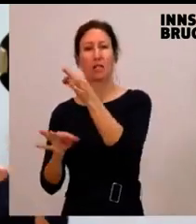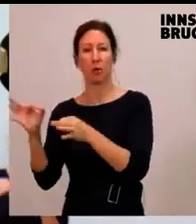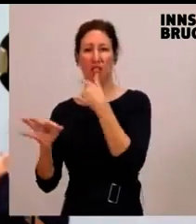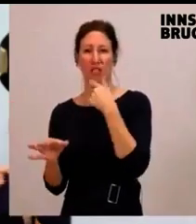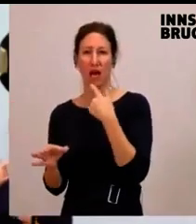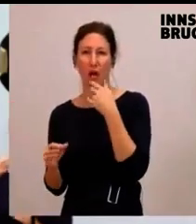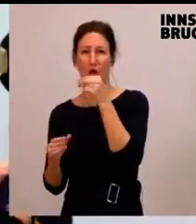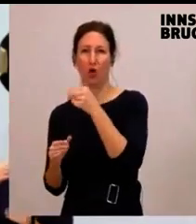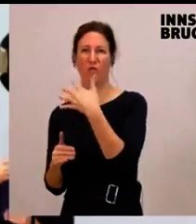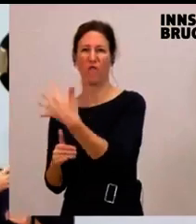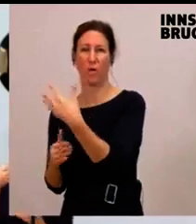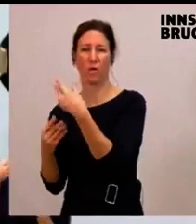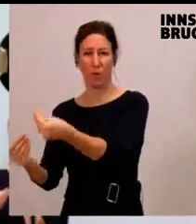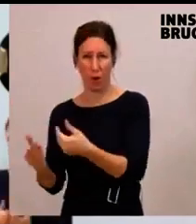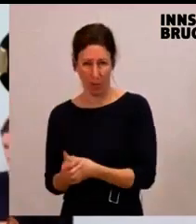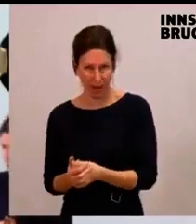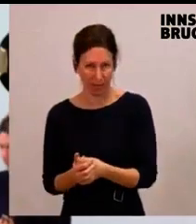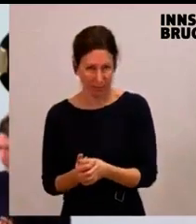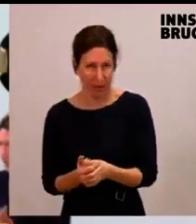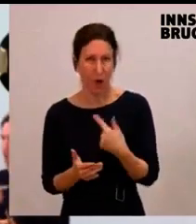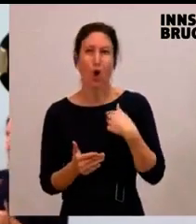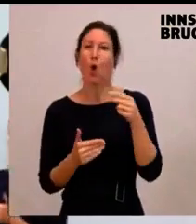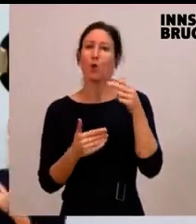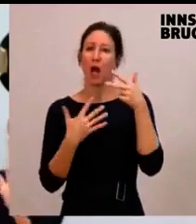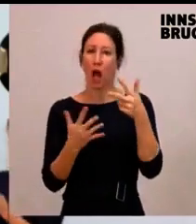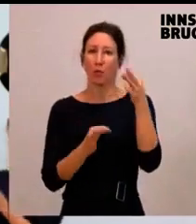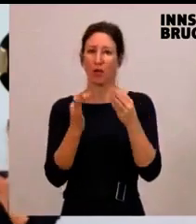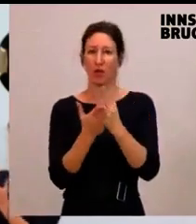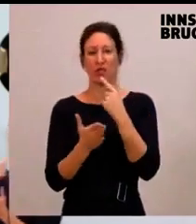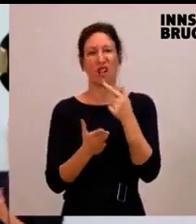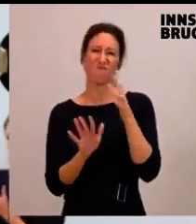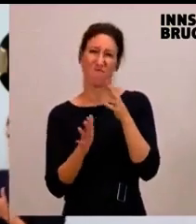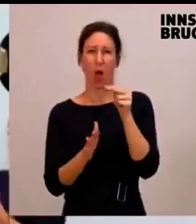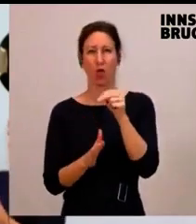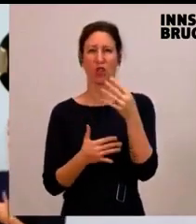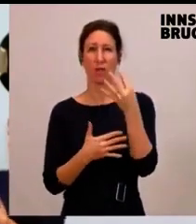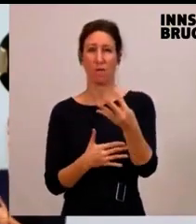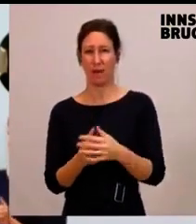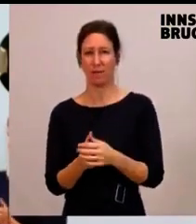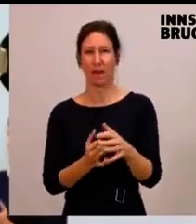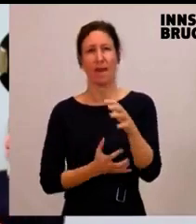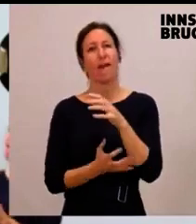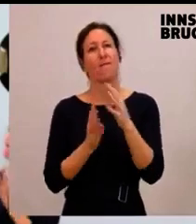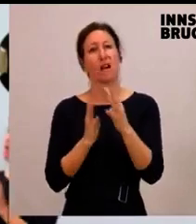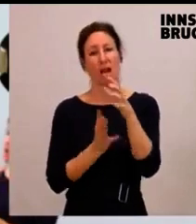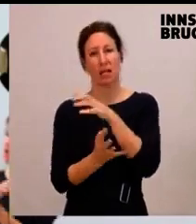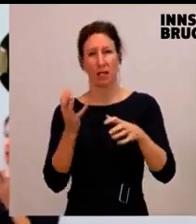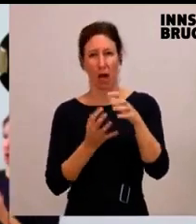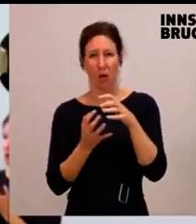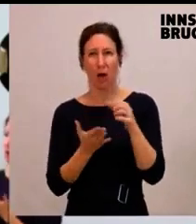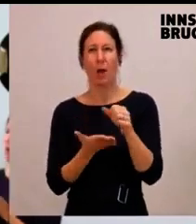genügend. Man wisst, wie viele noch positive Meldungen übrig geblieben sind. Verkehrschaos, Mühlauer Brücke, tagtäglich